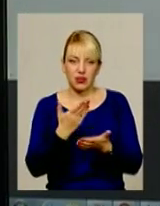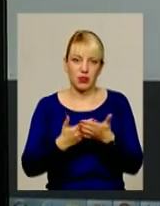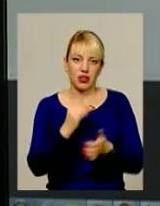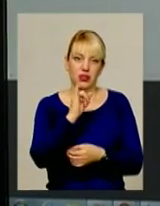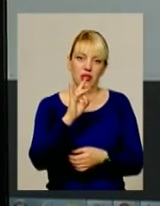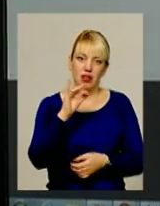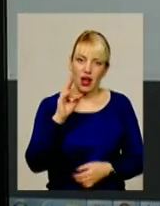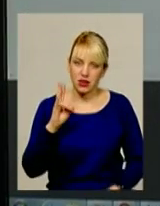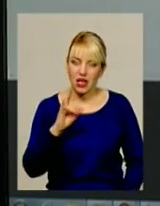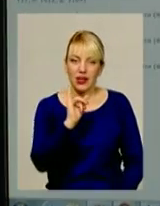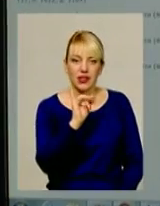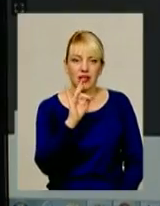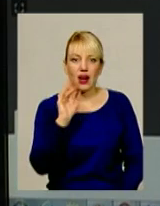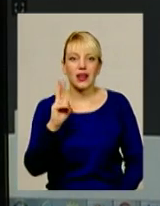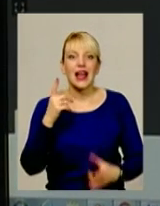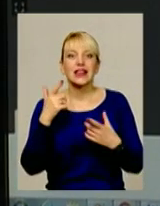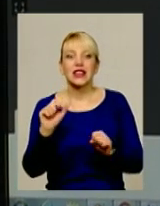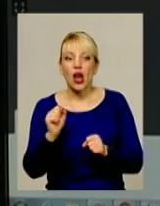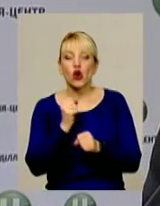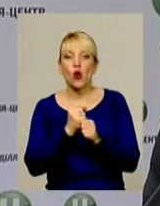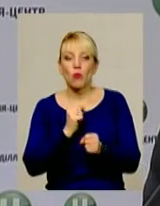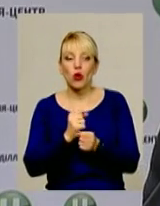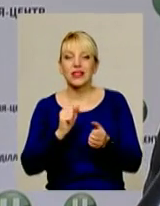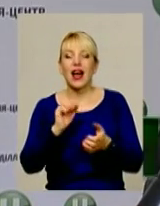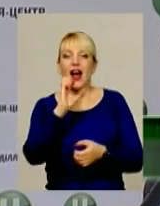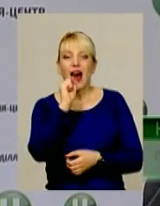або ж Ірак, де роботи з архівами не ведуться взагалі.